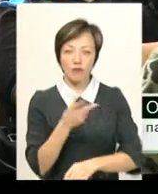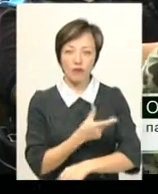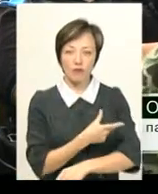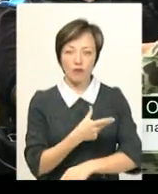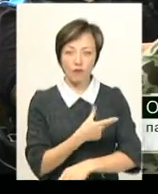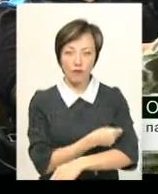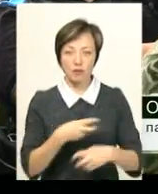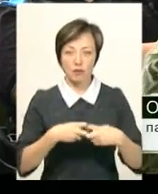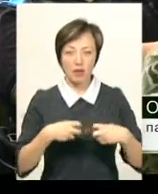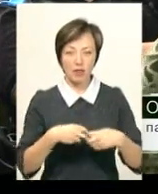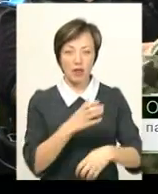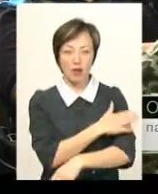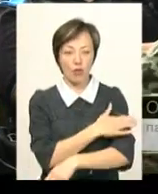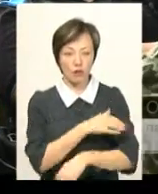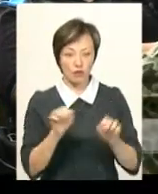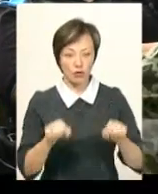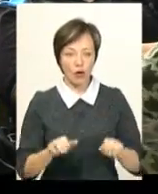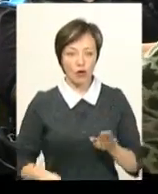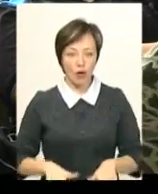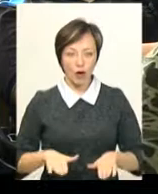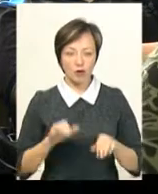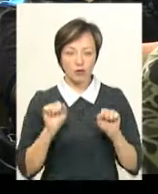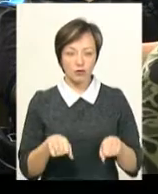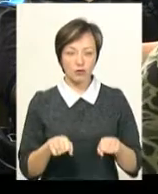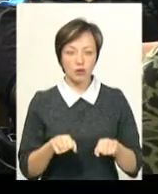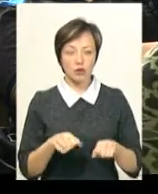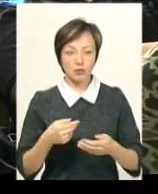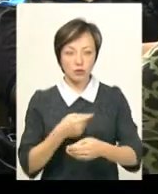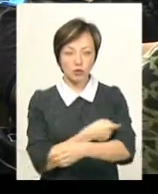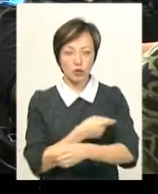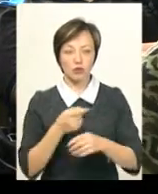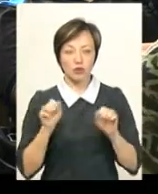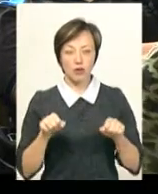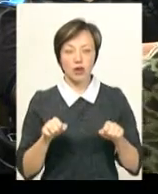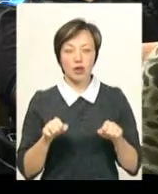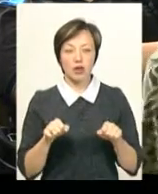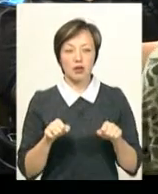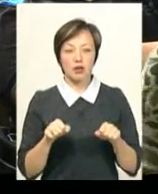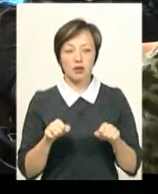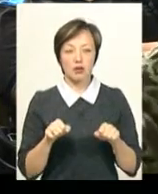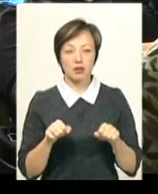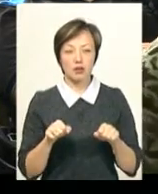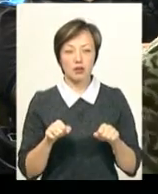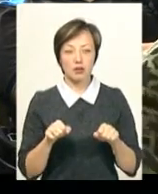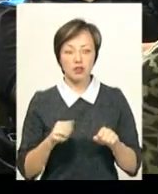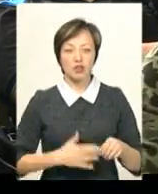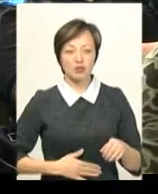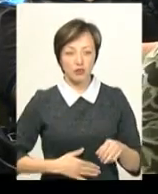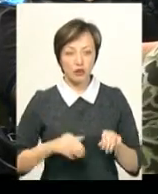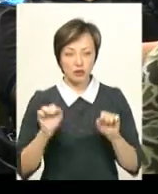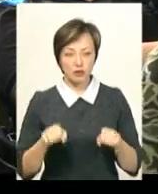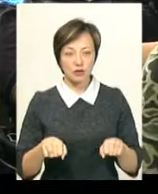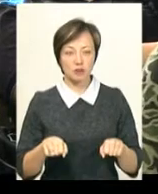м'язові тканини, це на руках, ногах, підшкірно вводиться, на руках, ногах, животі